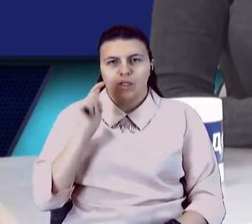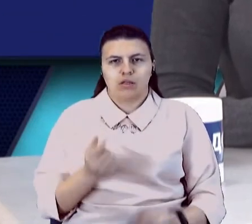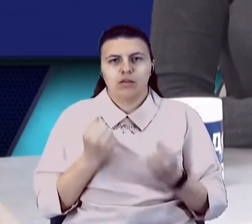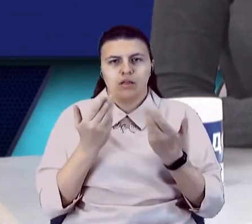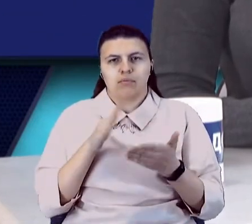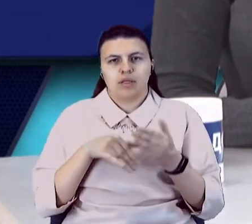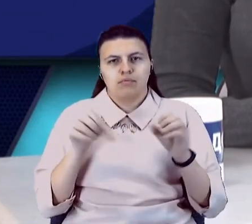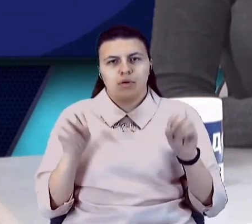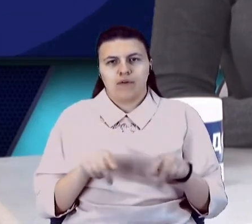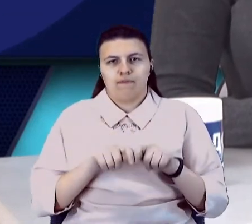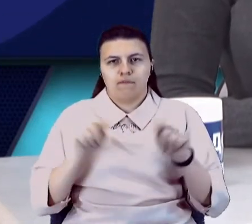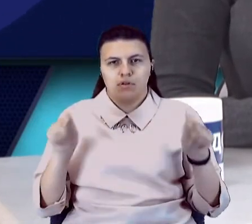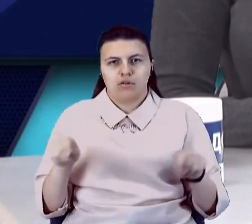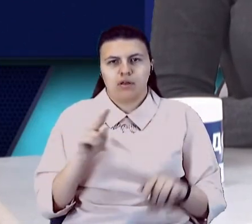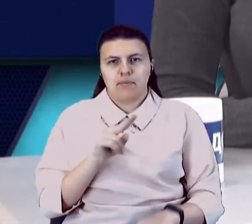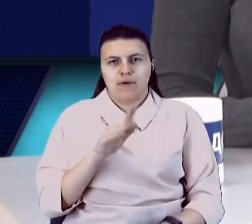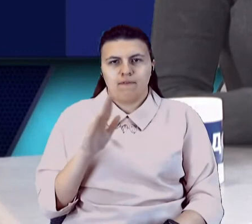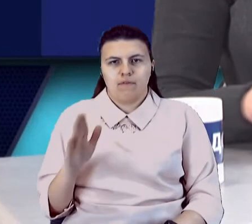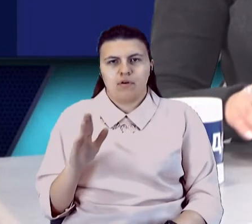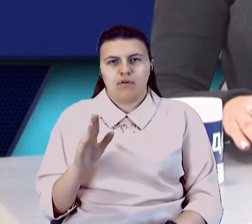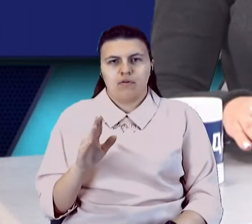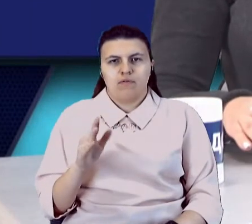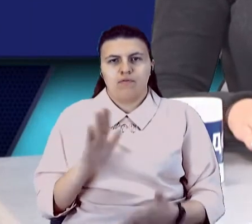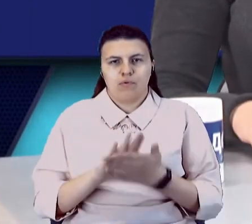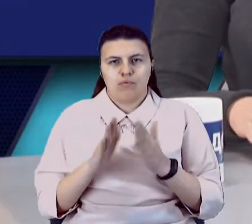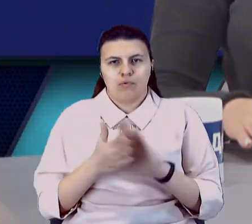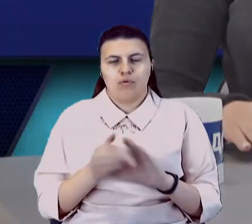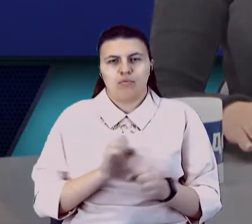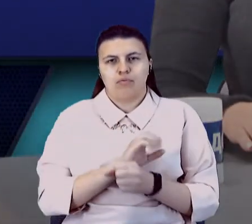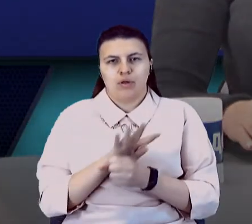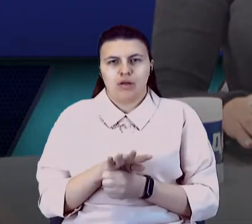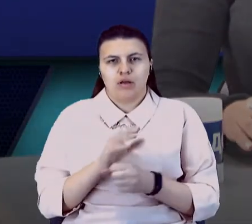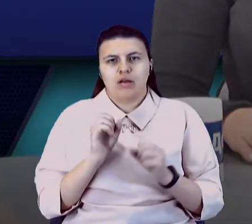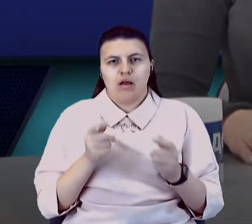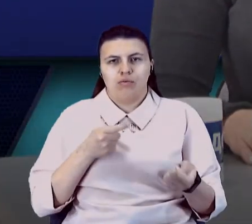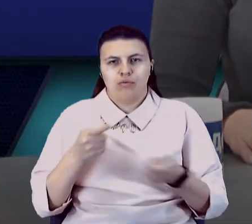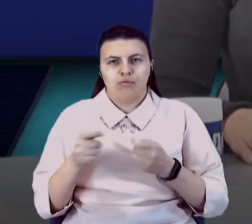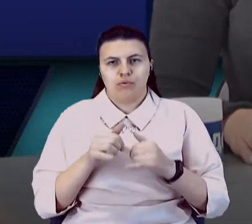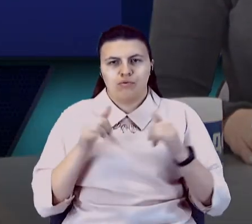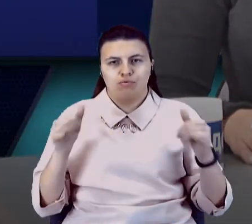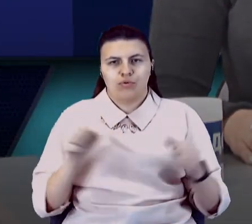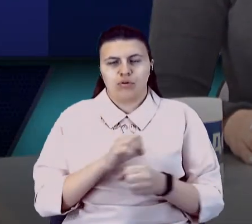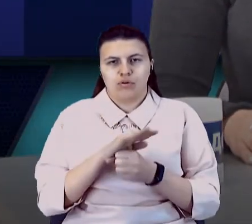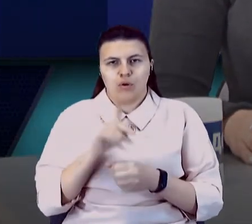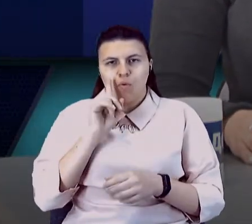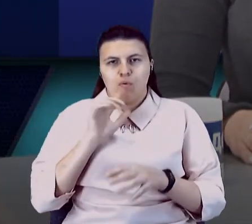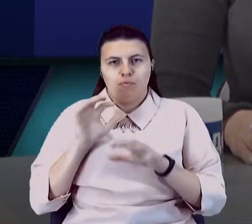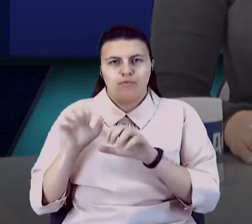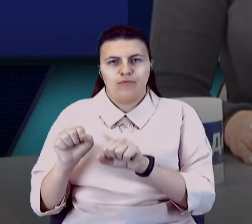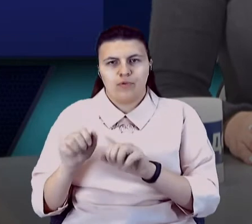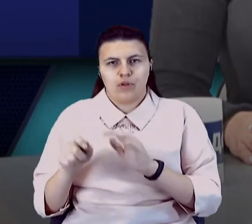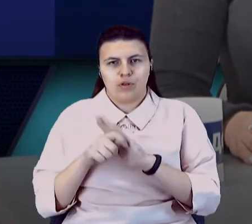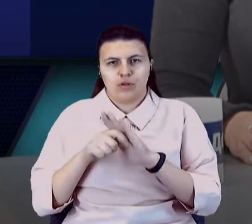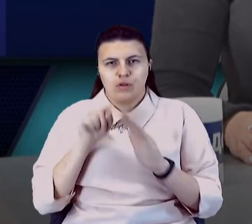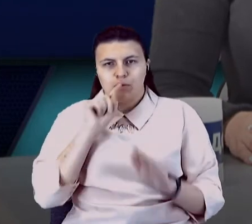відкривати КПВВ в умовах пандемії, та як контролюватимуть поширення коронавірусу на окупованих територіях Донеччини та Луганщини,